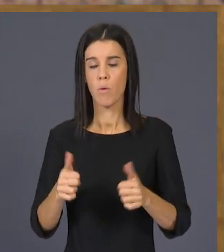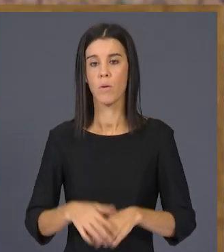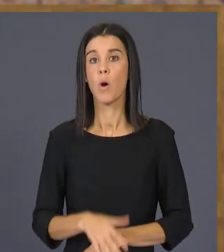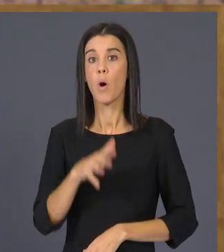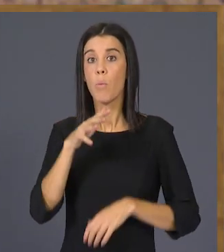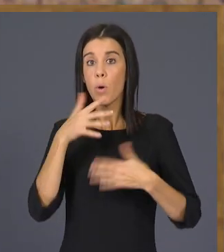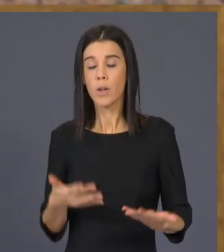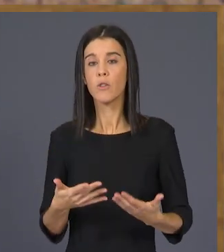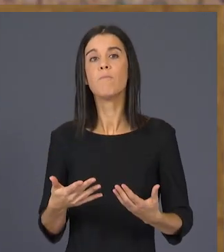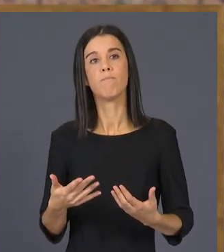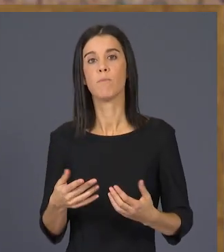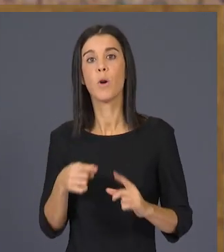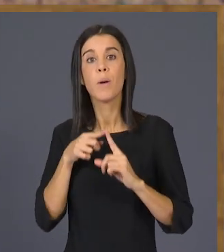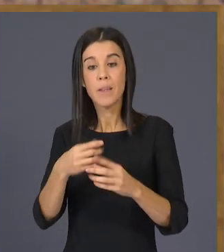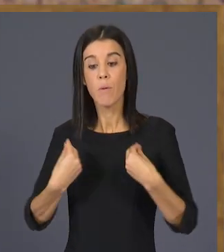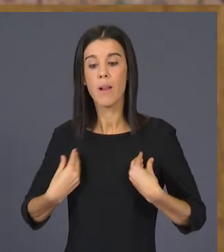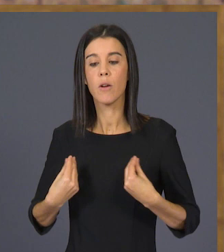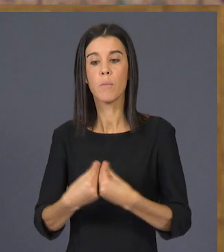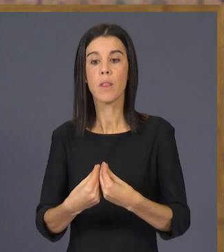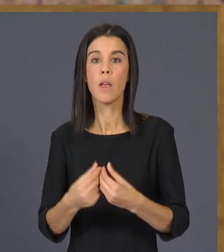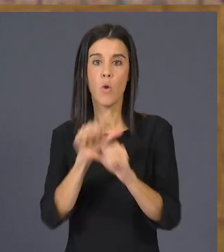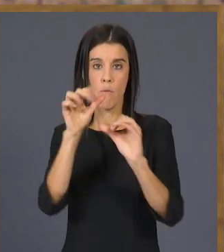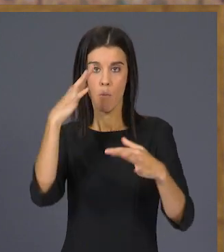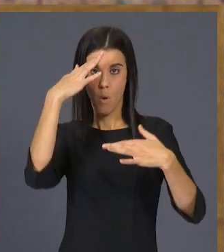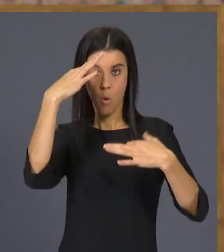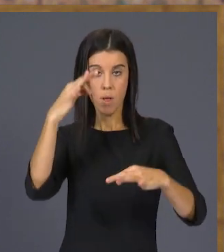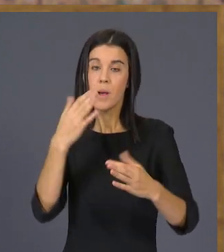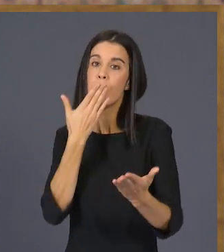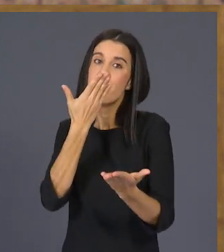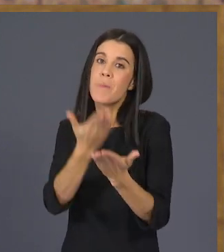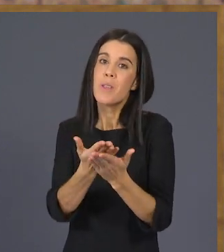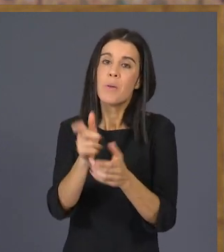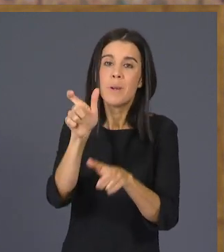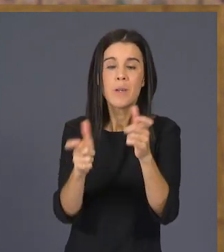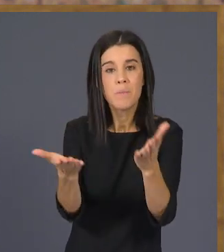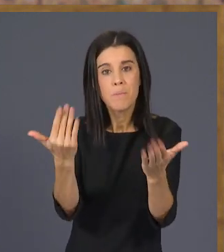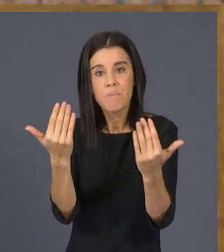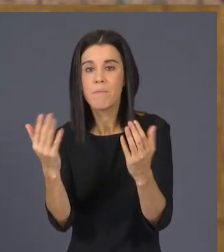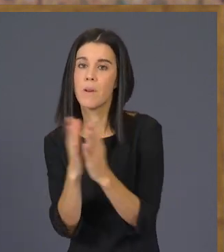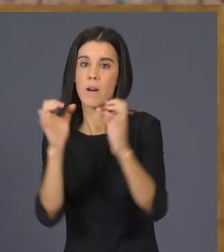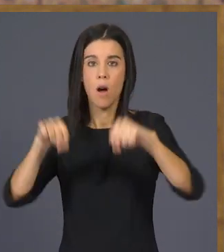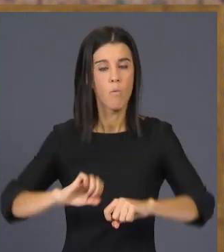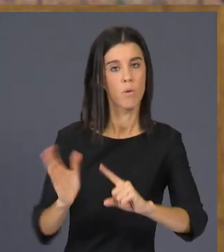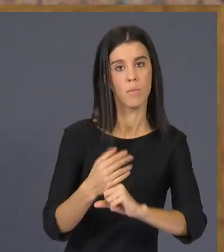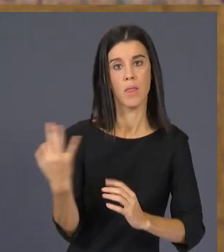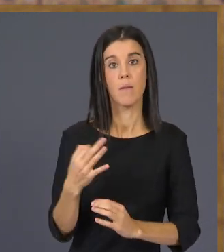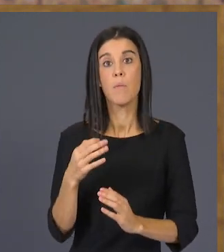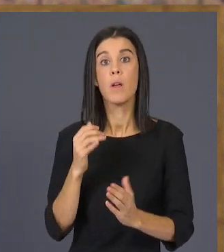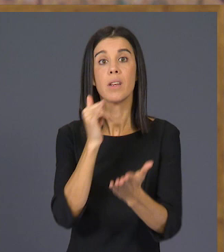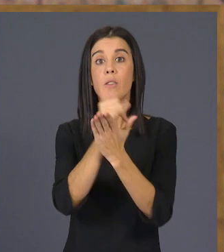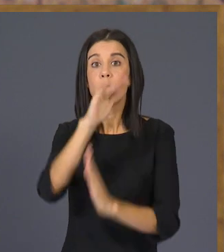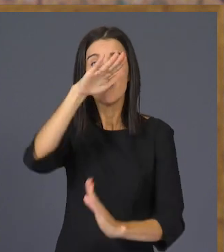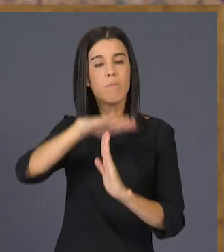pel bé de la convivència i amb tota la humilitat, convoca l'acord. Per completar el desbloqueig de les institucions